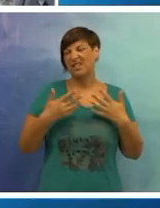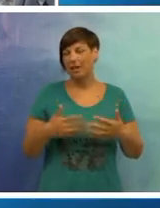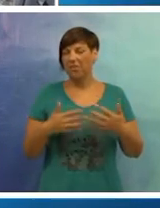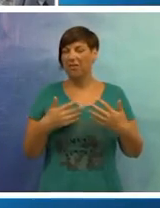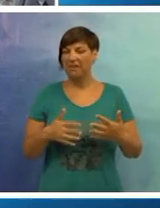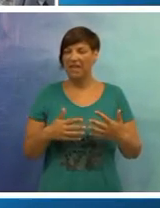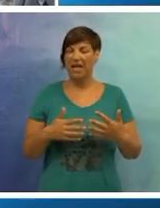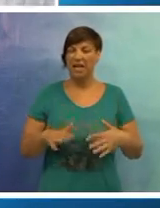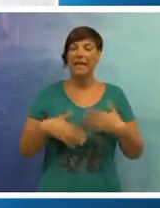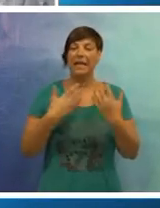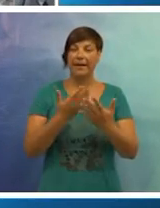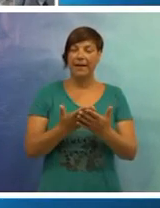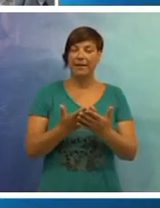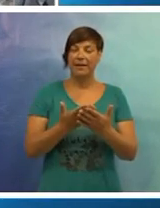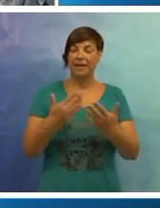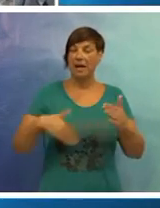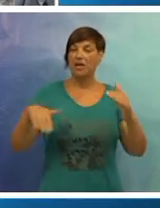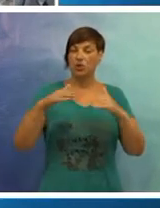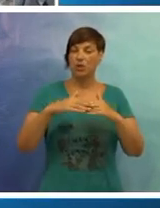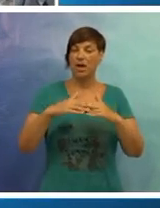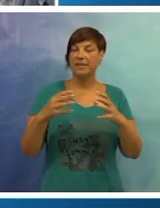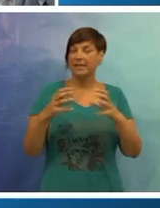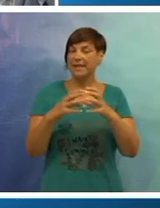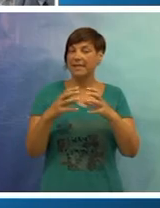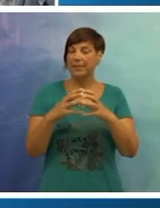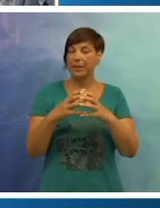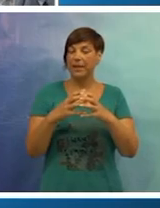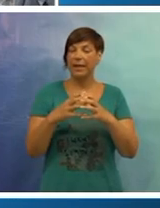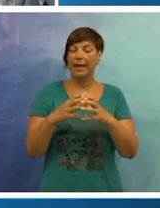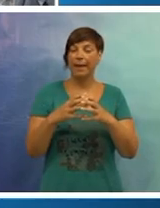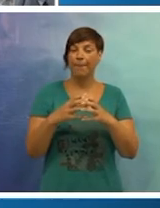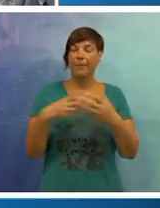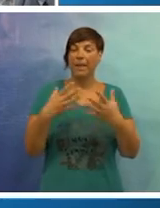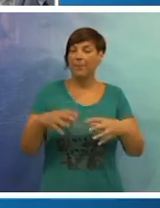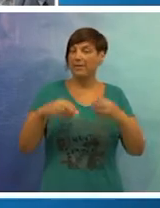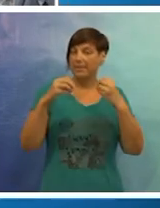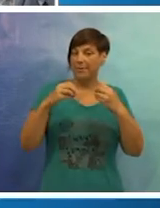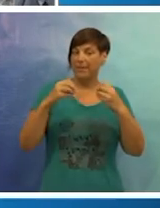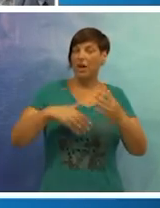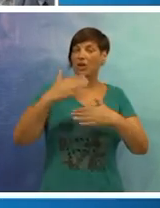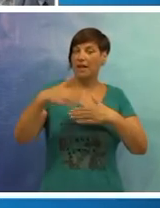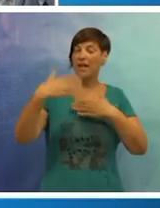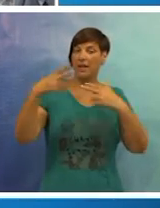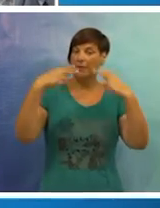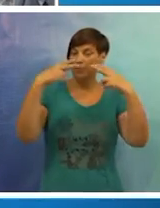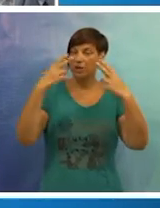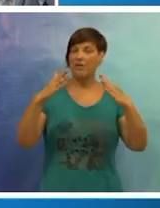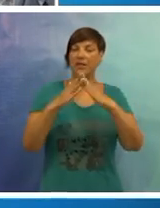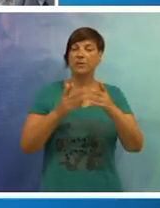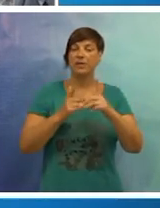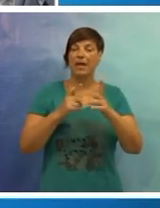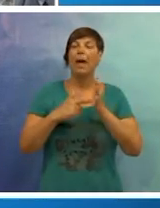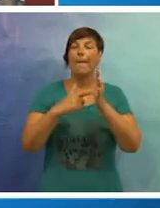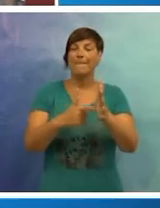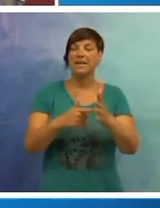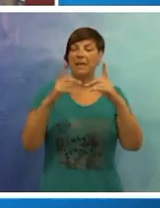demotivirani. Na taj način rastu zbirke i raste građa i postaje neiscrpno vrelo danjeg preučavanja